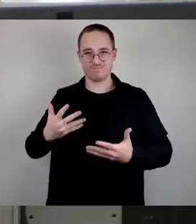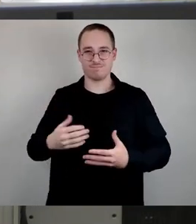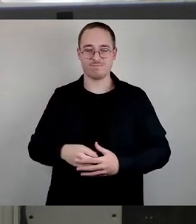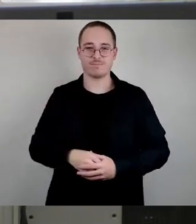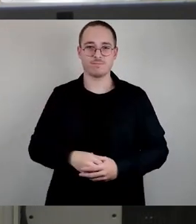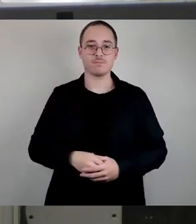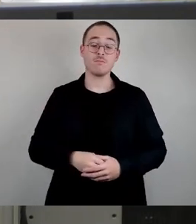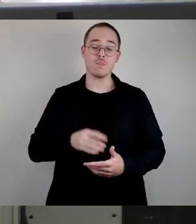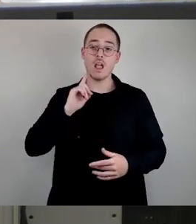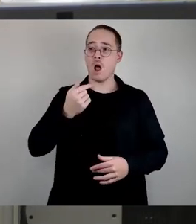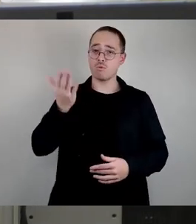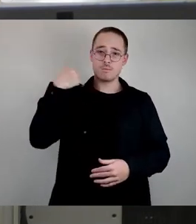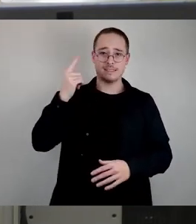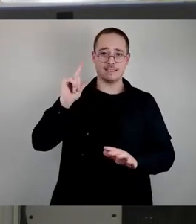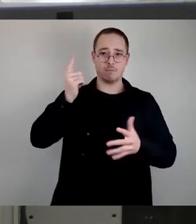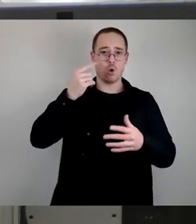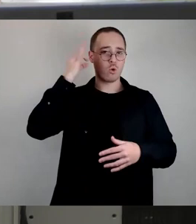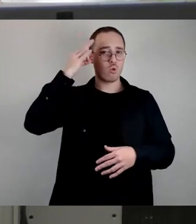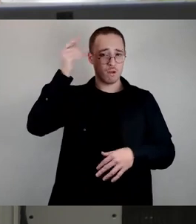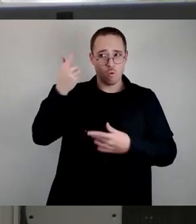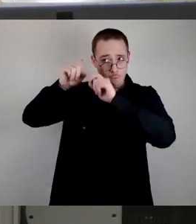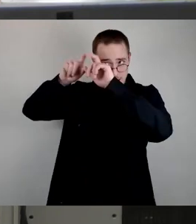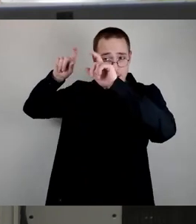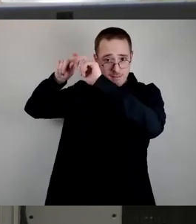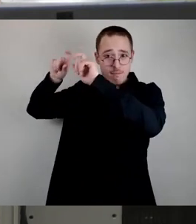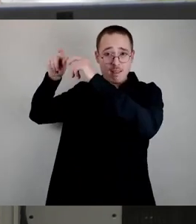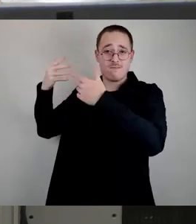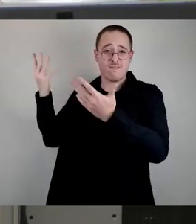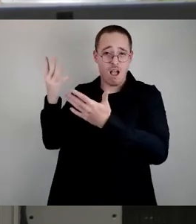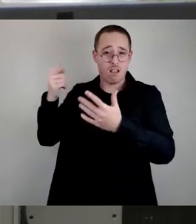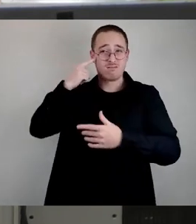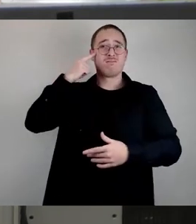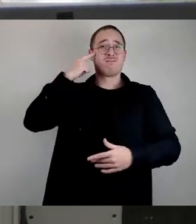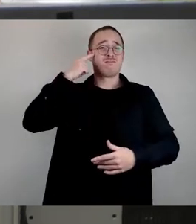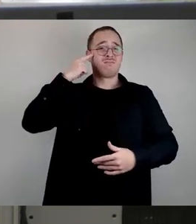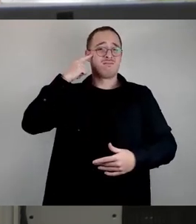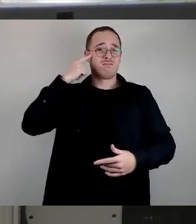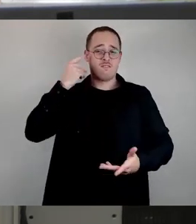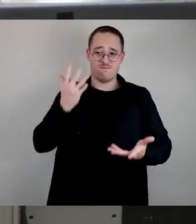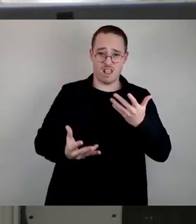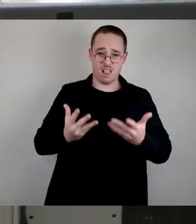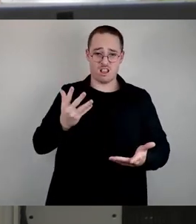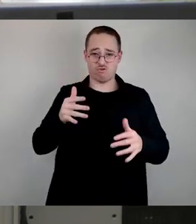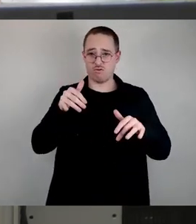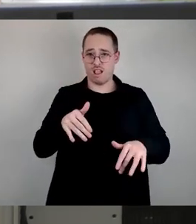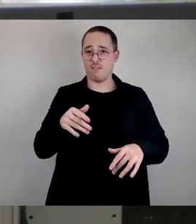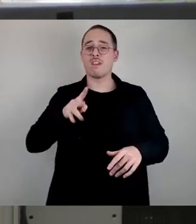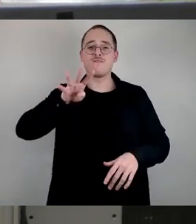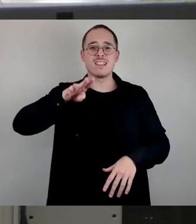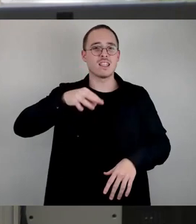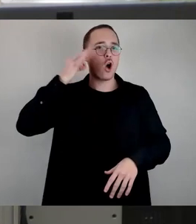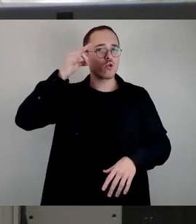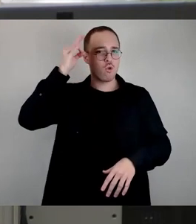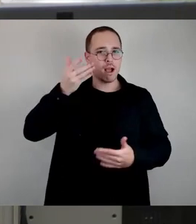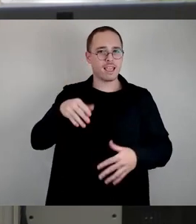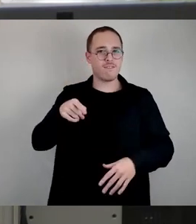Oktober, die Bilder, die vielleicht der eine oder andere im Kopf hat, der am 14. Oktober auf der Prager Straße war